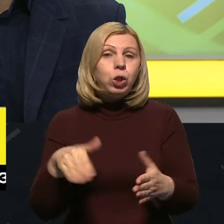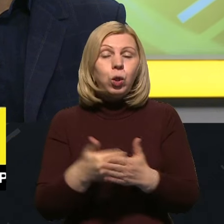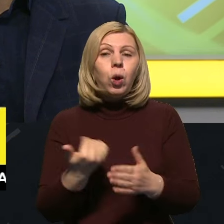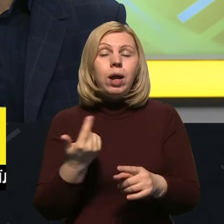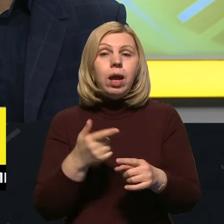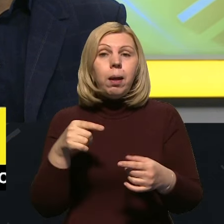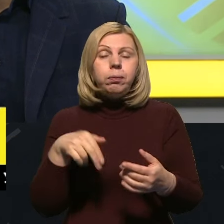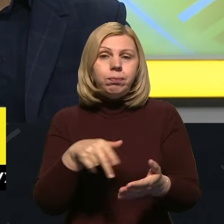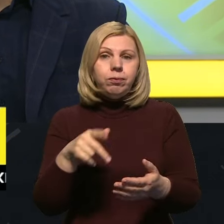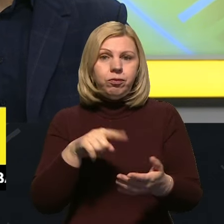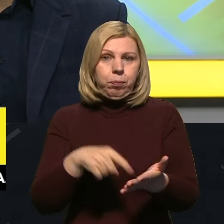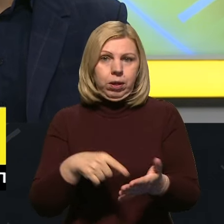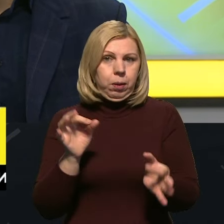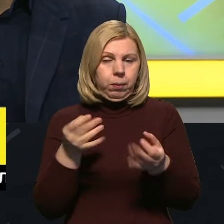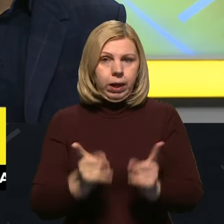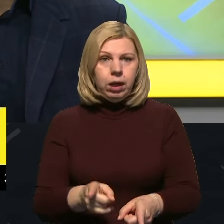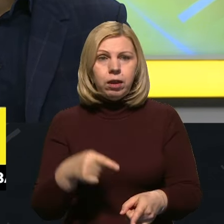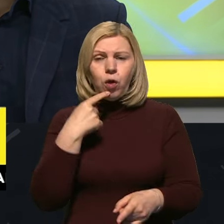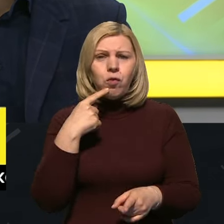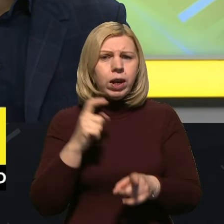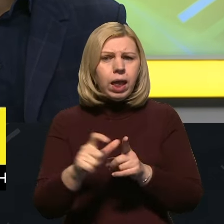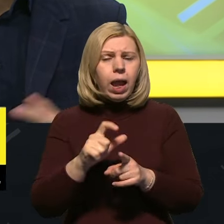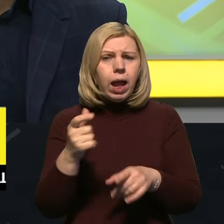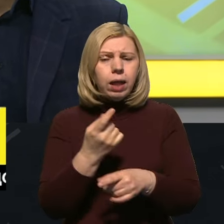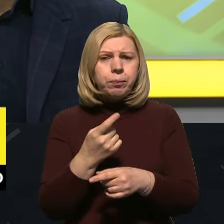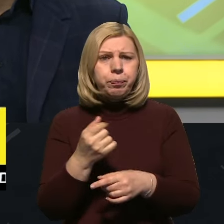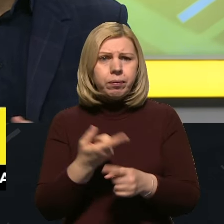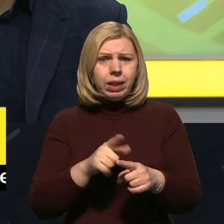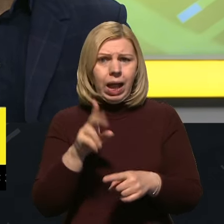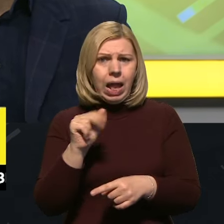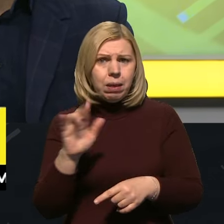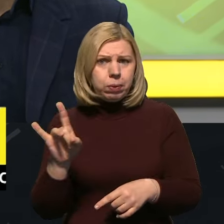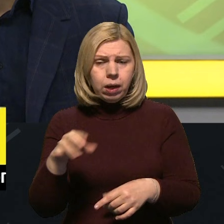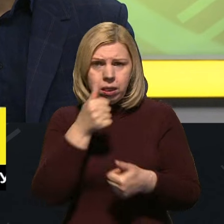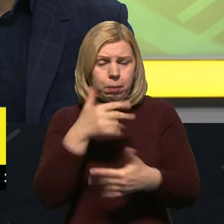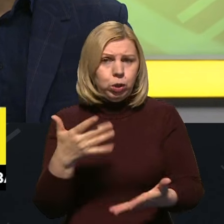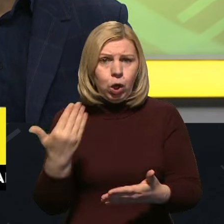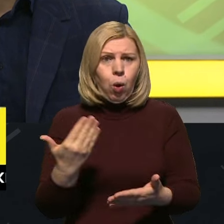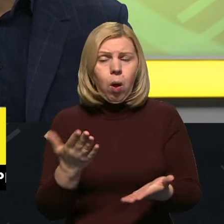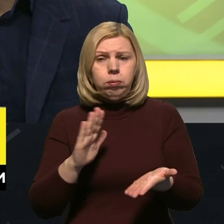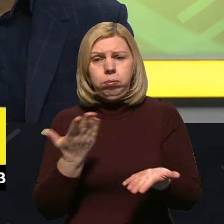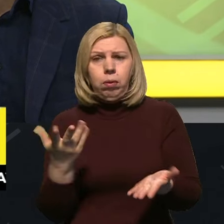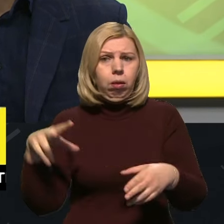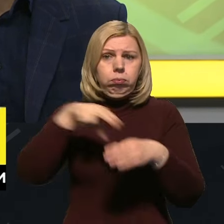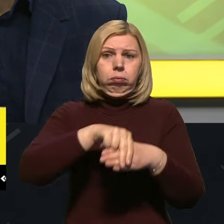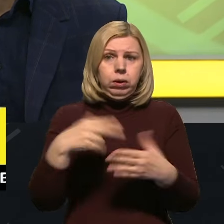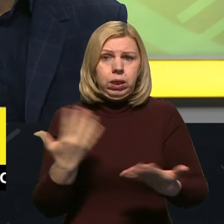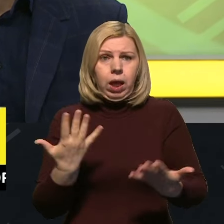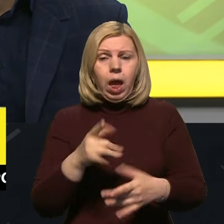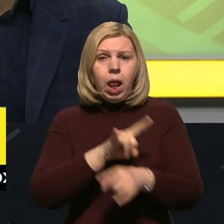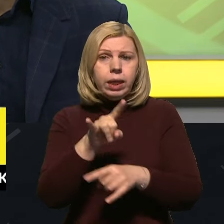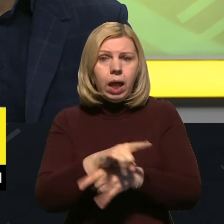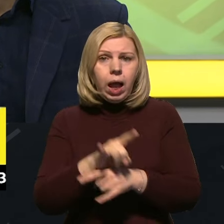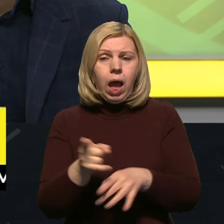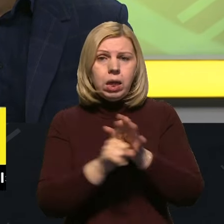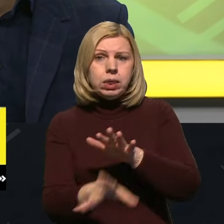реалістично. Ви кажете про калібри. Його ж цей калібр, його ж не можна прикрутити умовно до якогось літака і